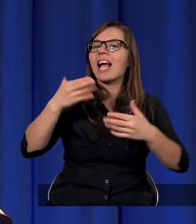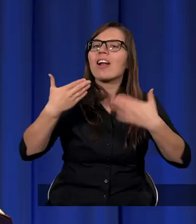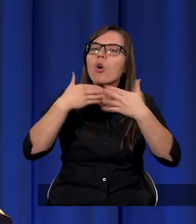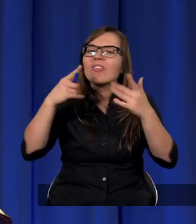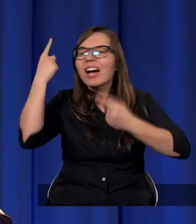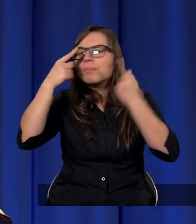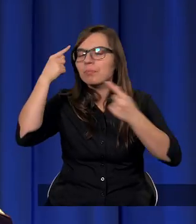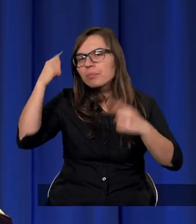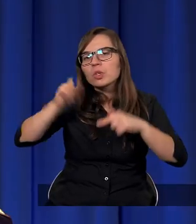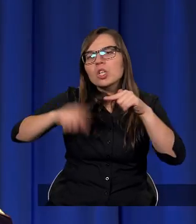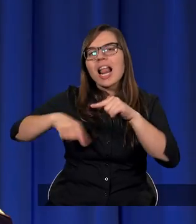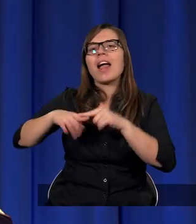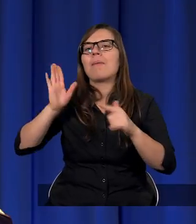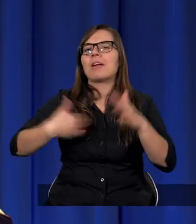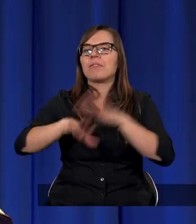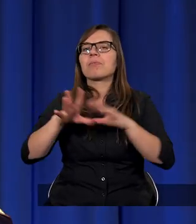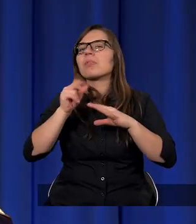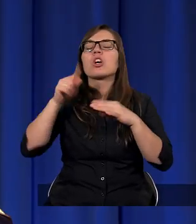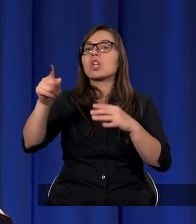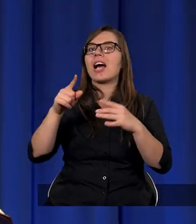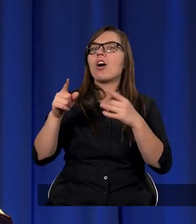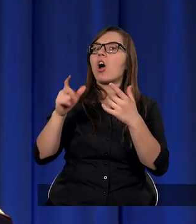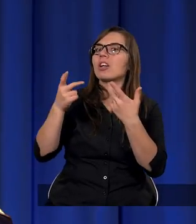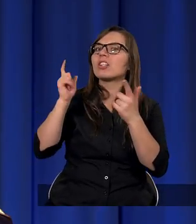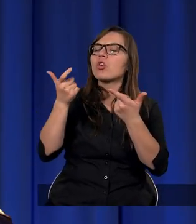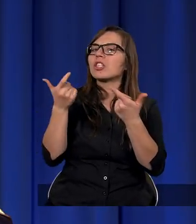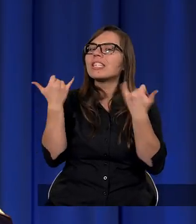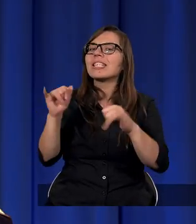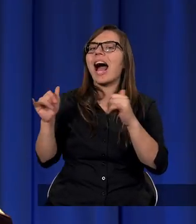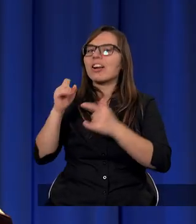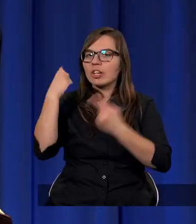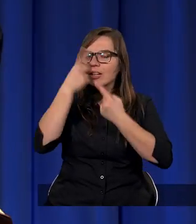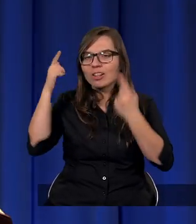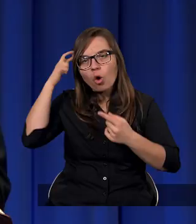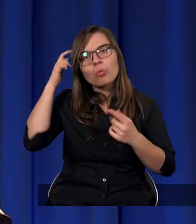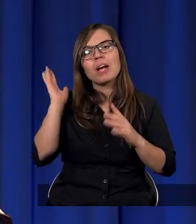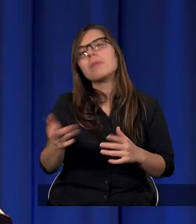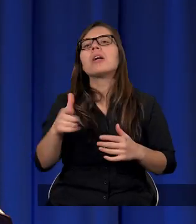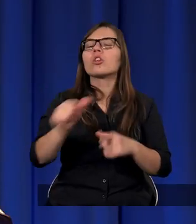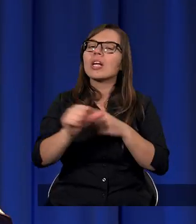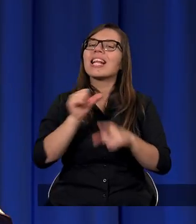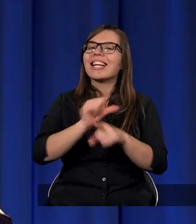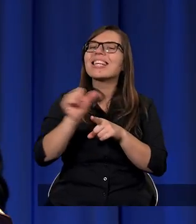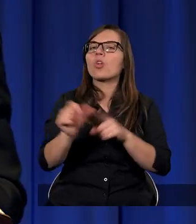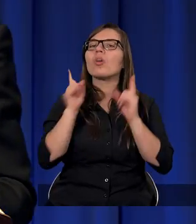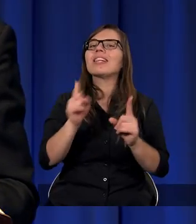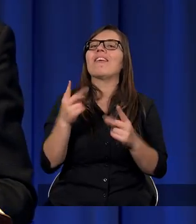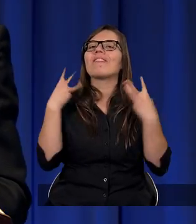Nie będziemy rozumieć, kim on tak do końca jest i co on tak naprawdę dla nas chce. Dlatego jest to dla nas takie istotne, żebyśmy to rozumieli.